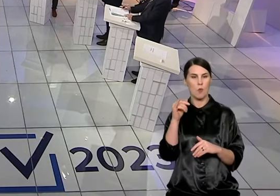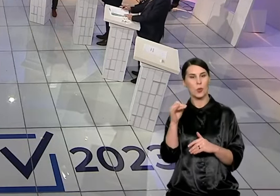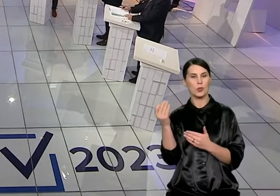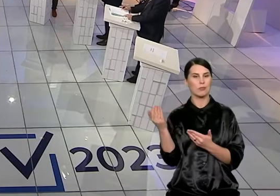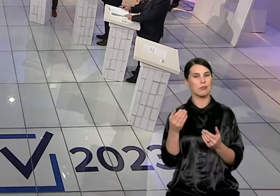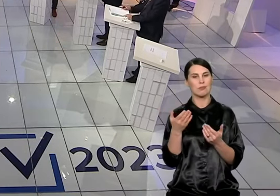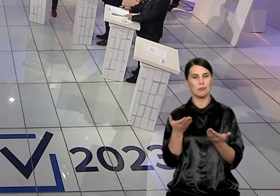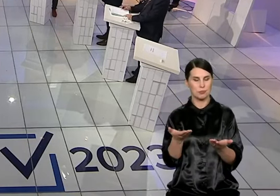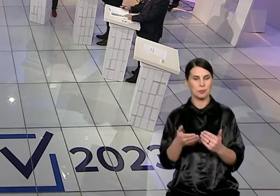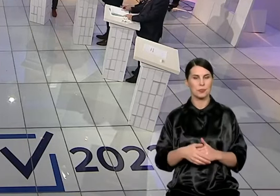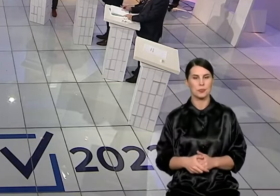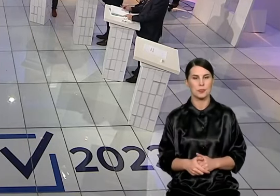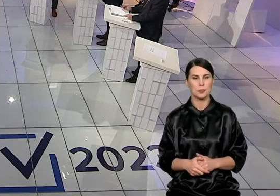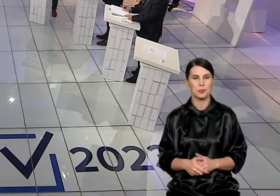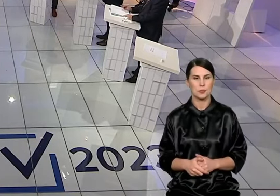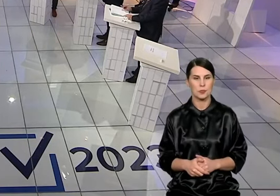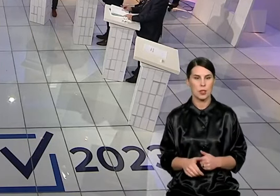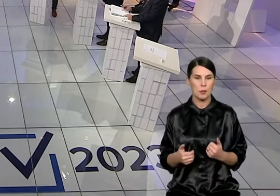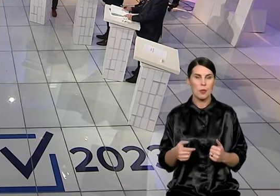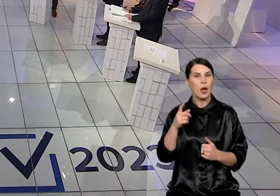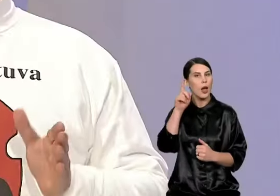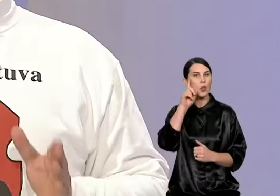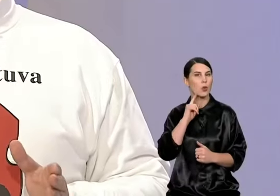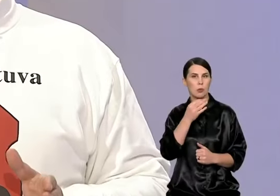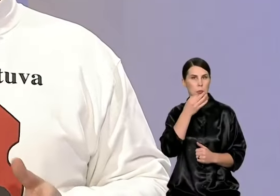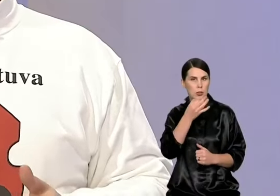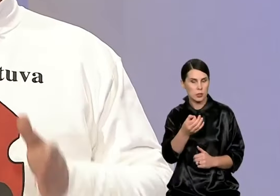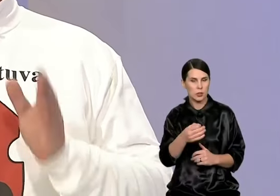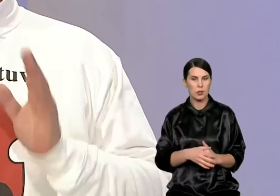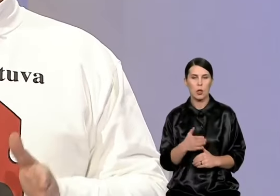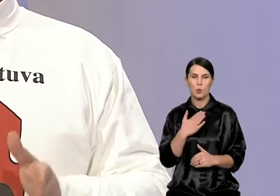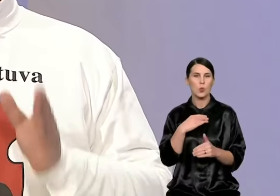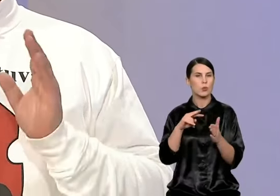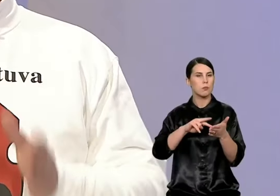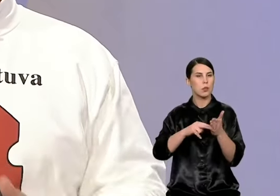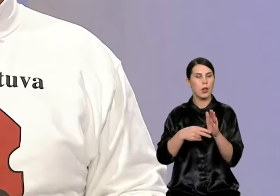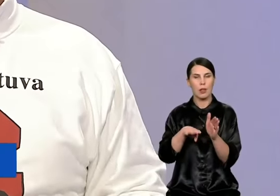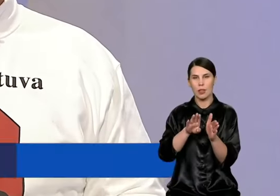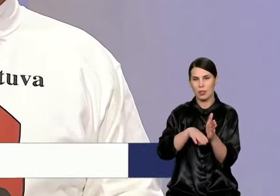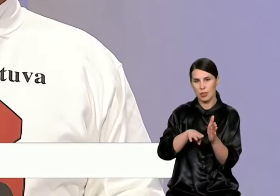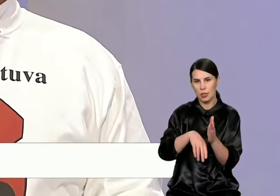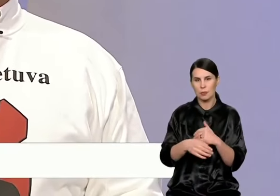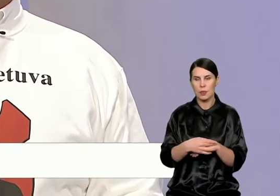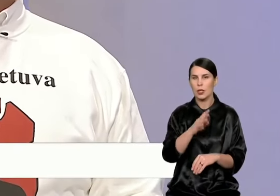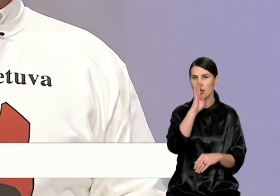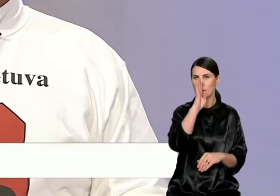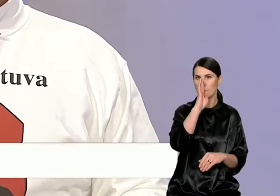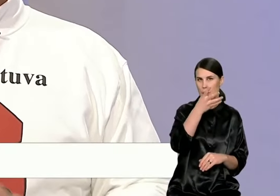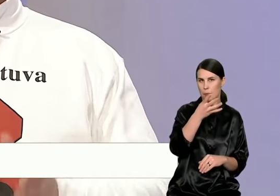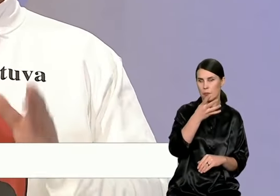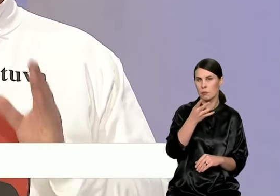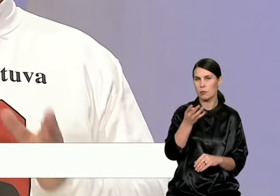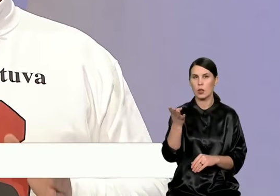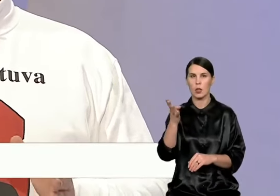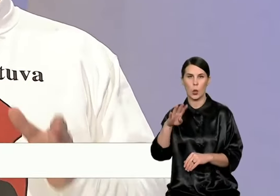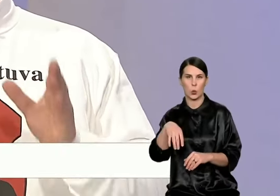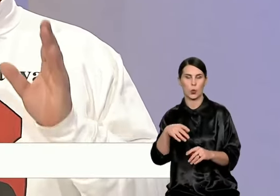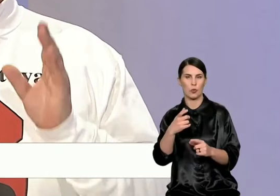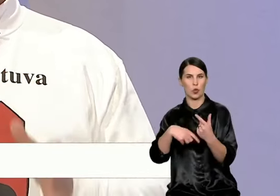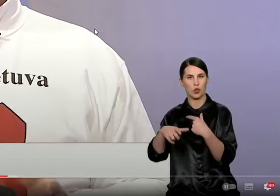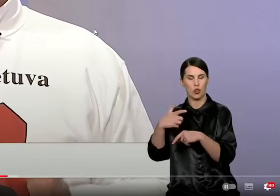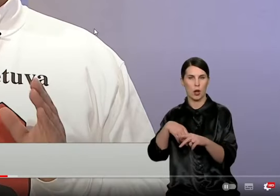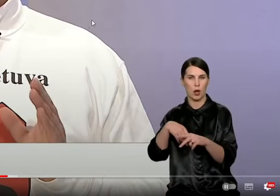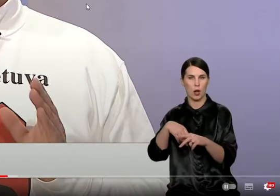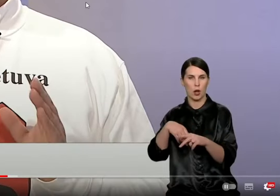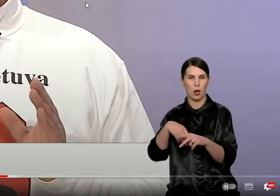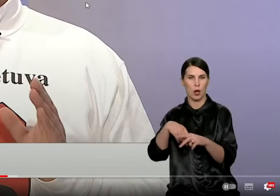prašau. Taip, tai ką norėčiau pasakyti? Mūsų planas labai paprastas. Keturi metai, keturi darželiai. Kai yra trys milai? Darželis,